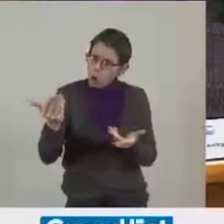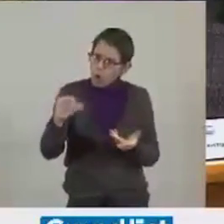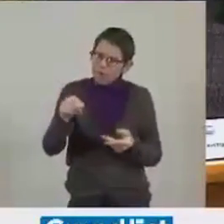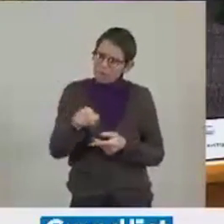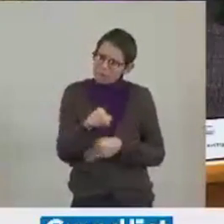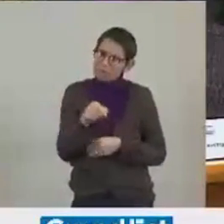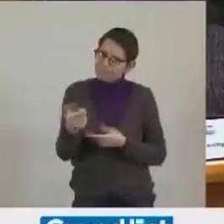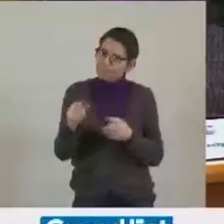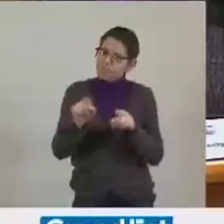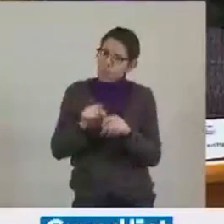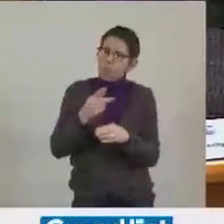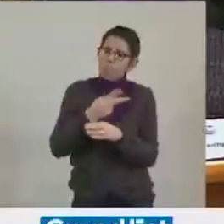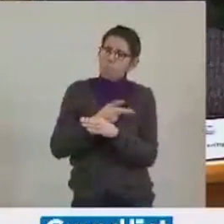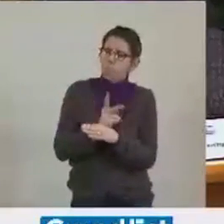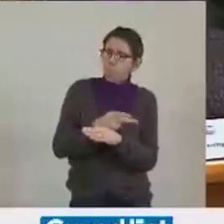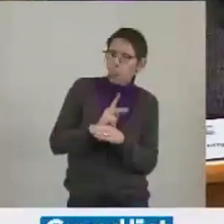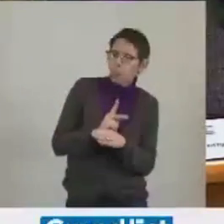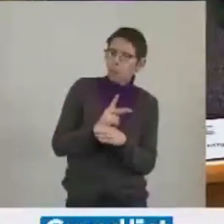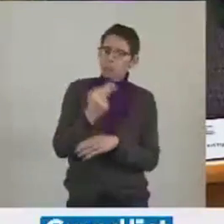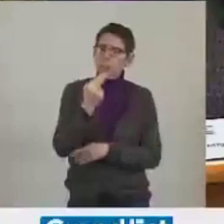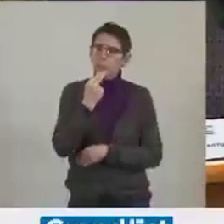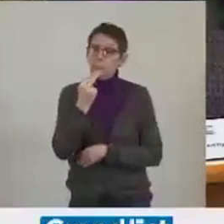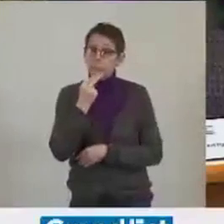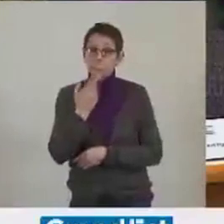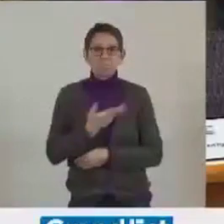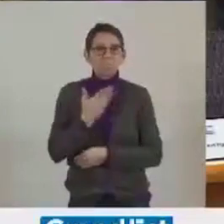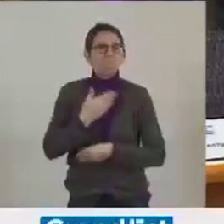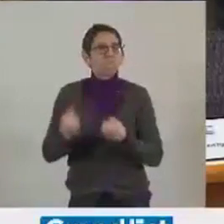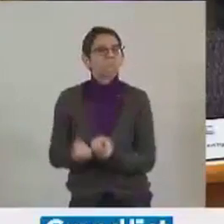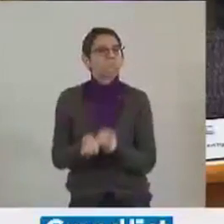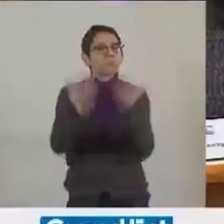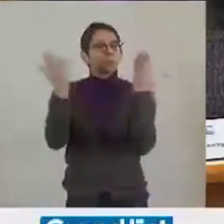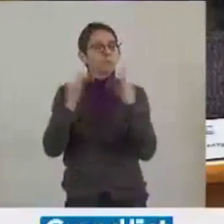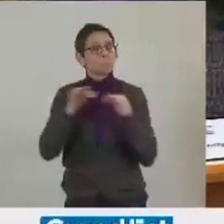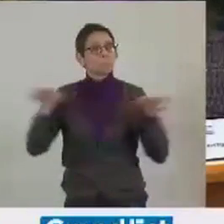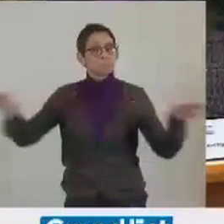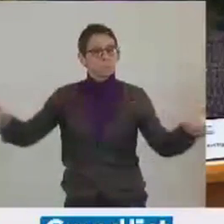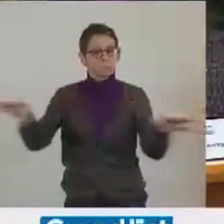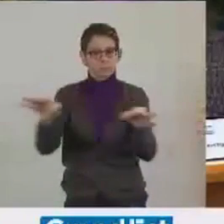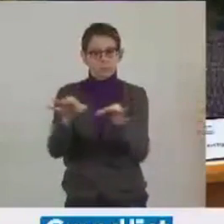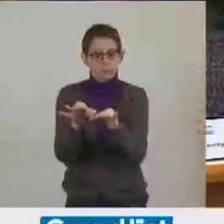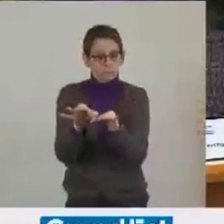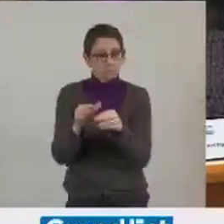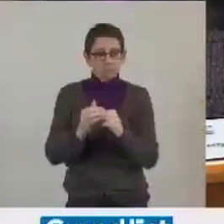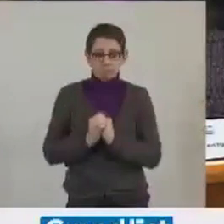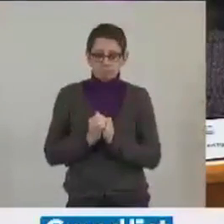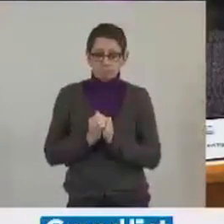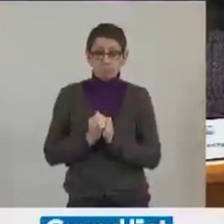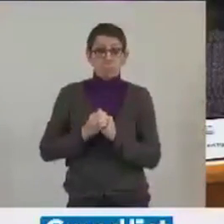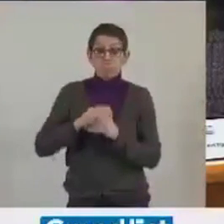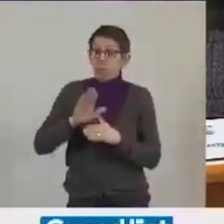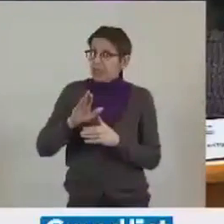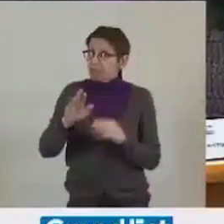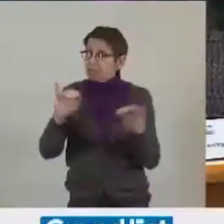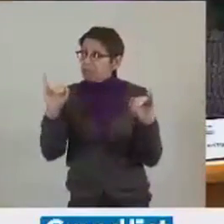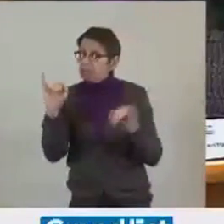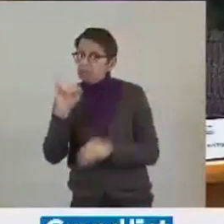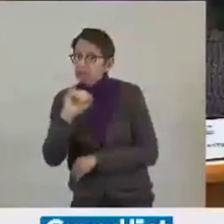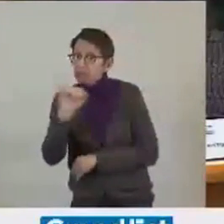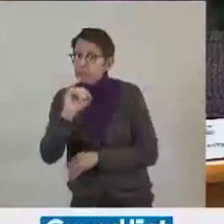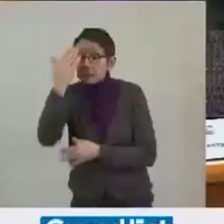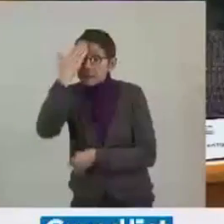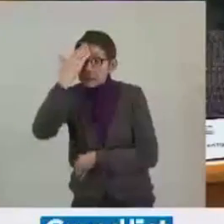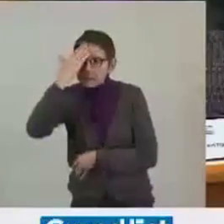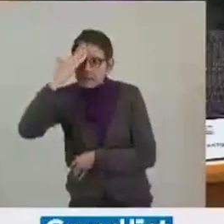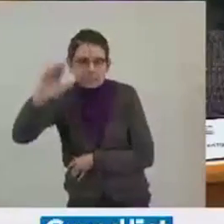efficace pour le développement de notre territoire. Cependant, personne ne percevait exactement ni l'énergie qu'il allait